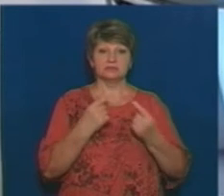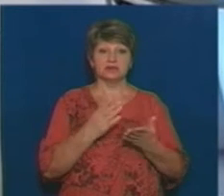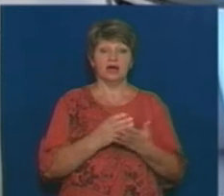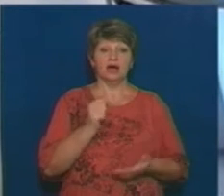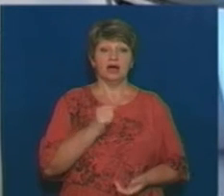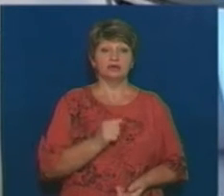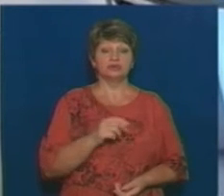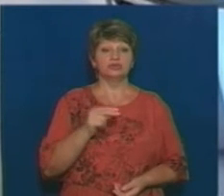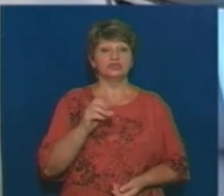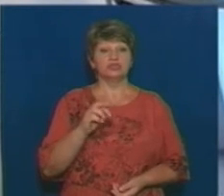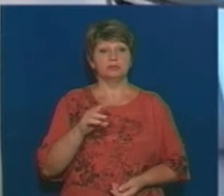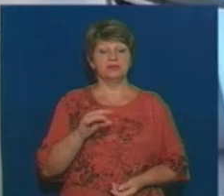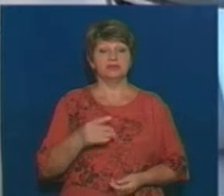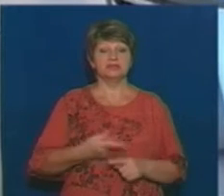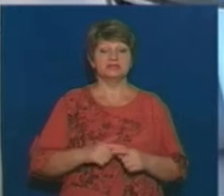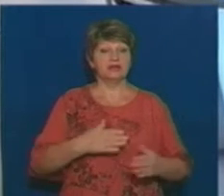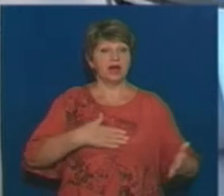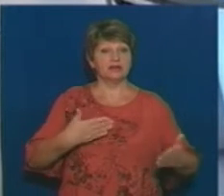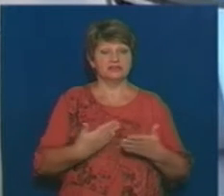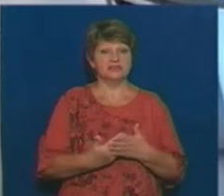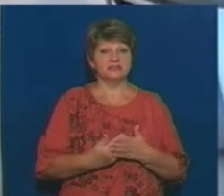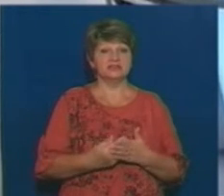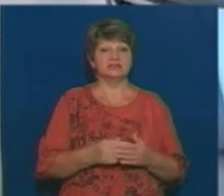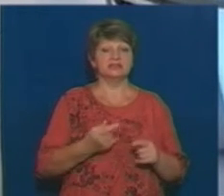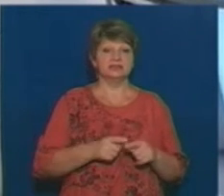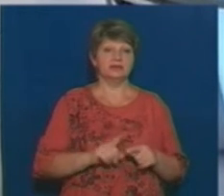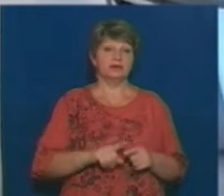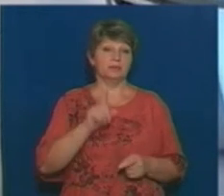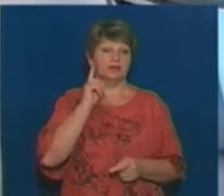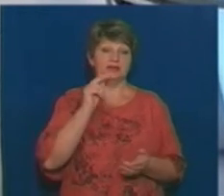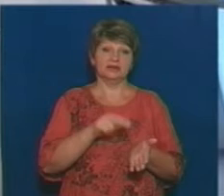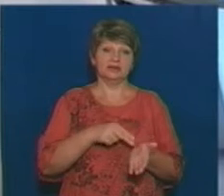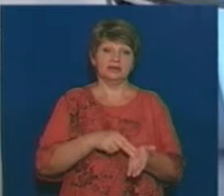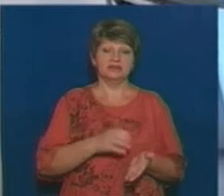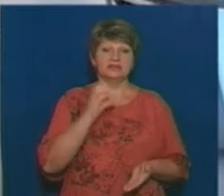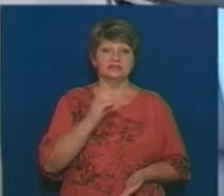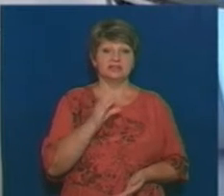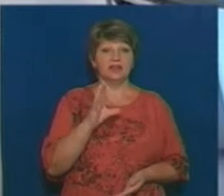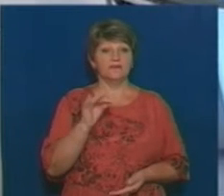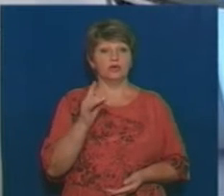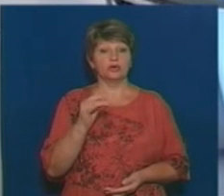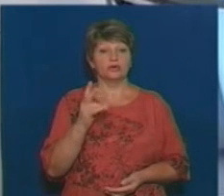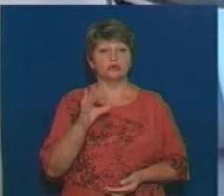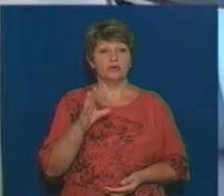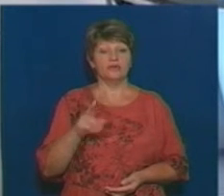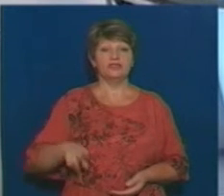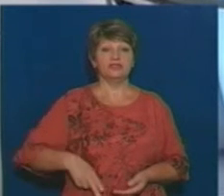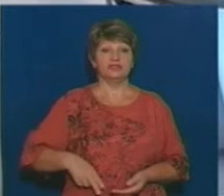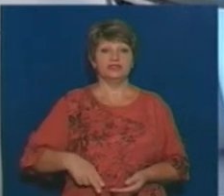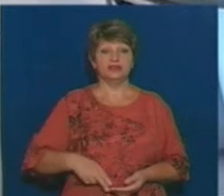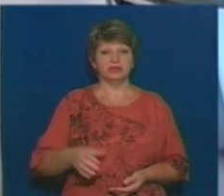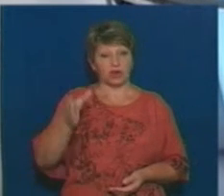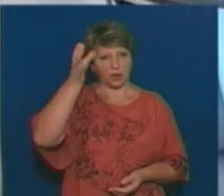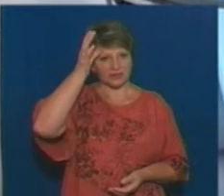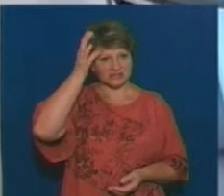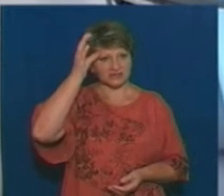Чемерис, активіст громадської організації «Молода Черкащина» та Сергій Воронов, директор департаменту освіти